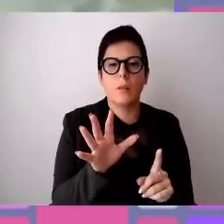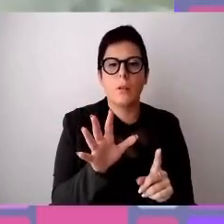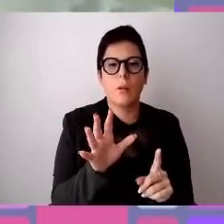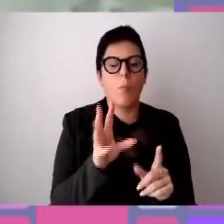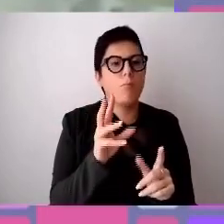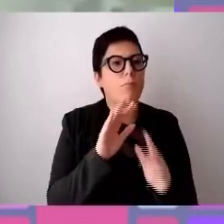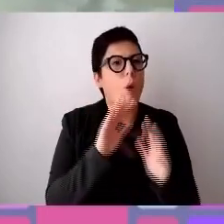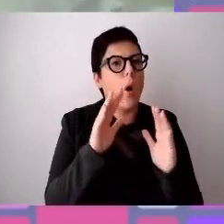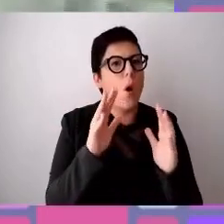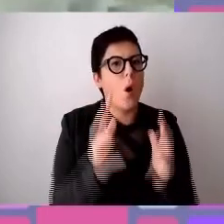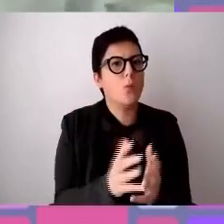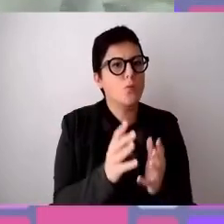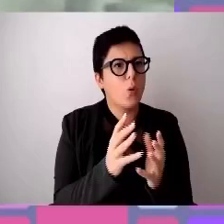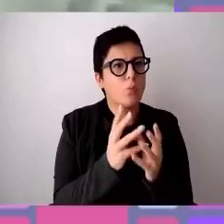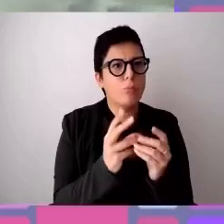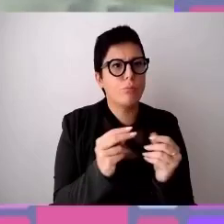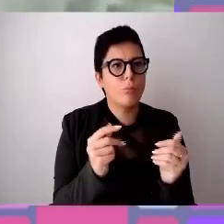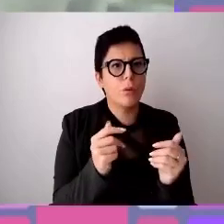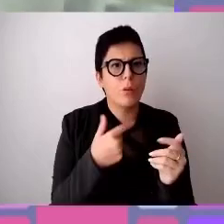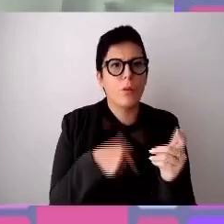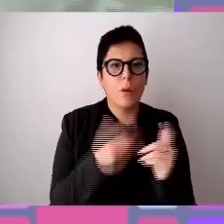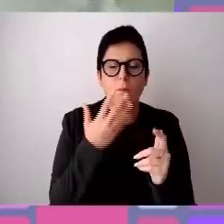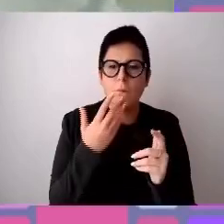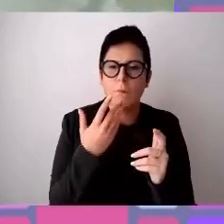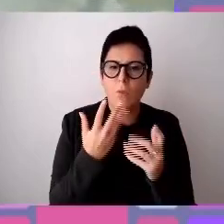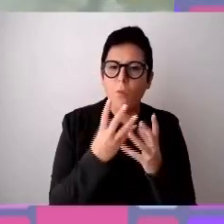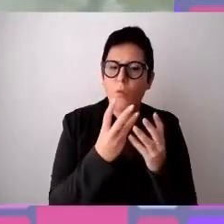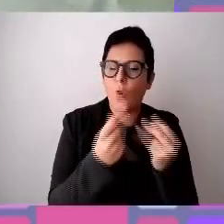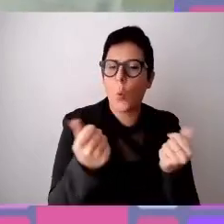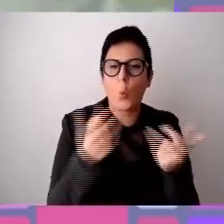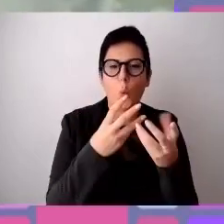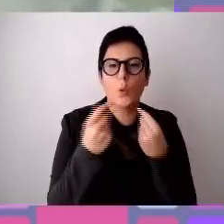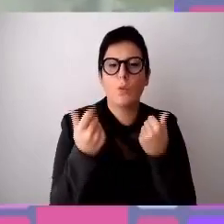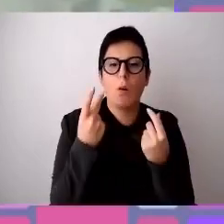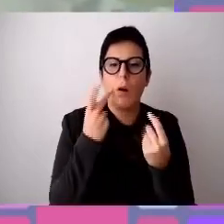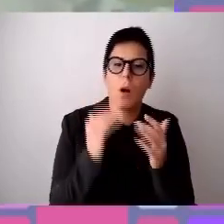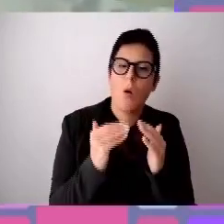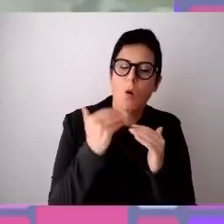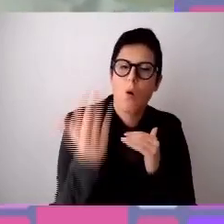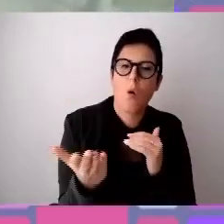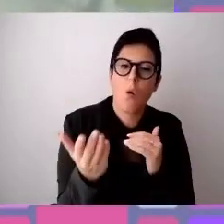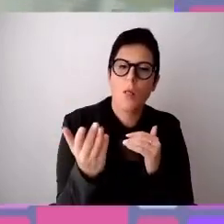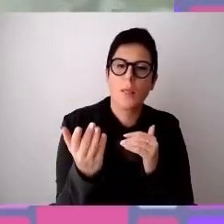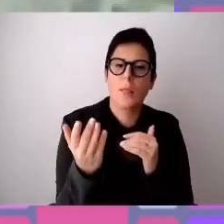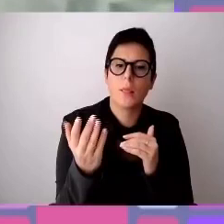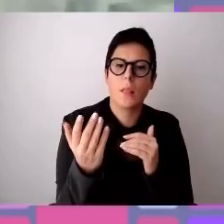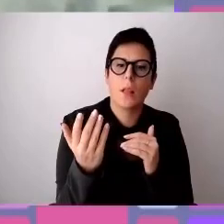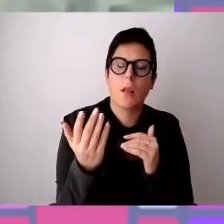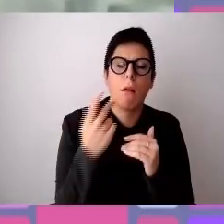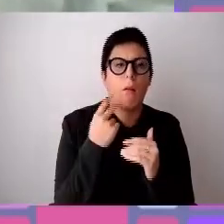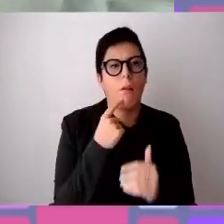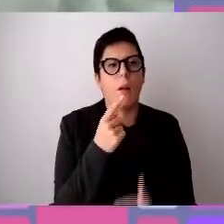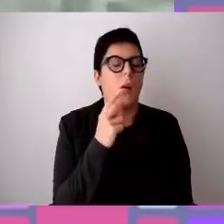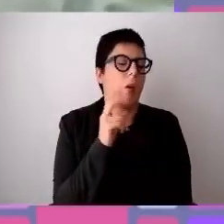e ciò che aiuta a sostenere la fluidità andare oltre è proprio avere uno sguardo diverso